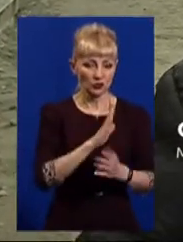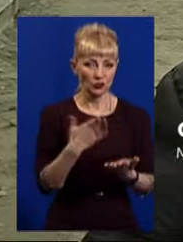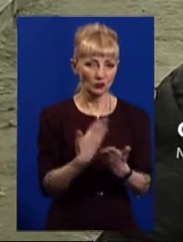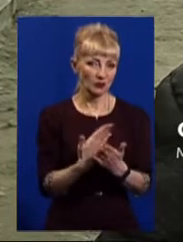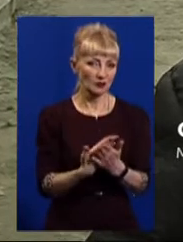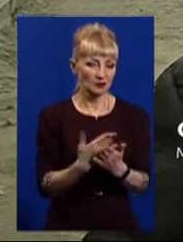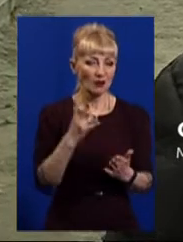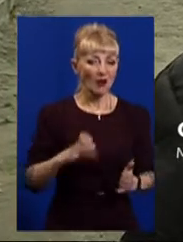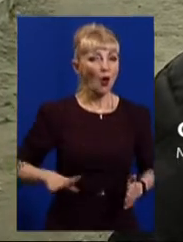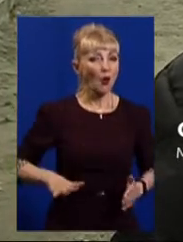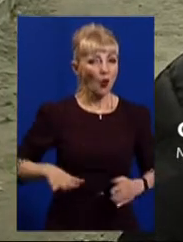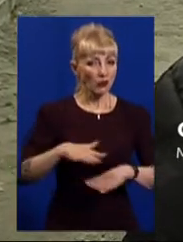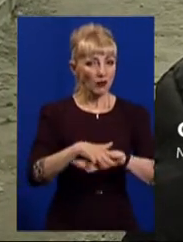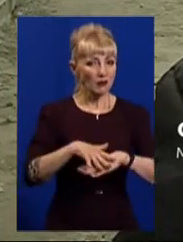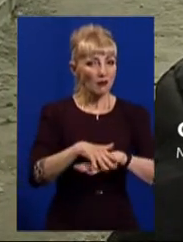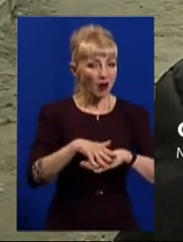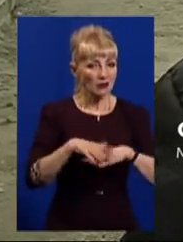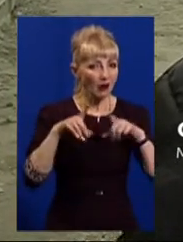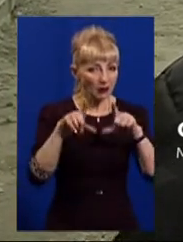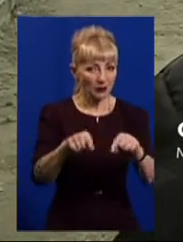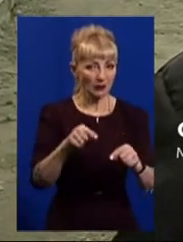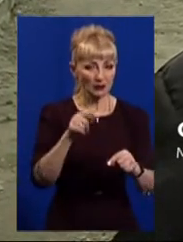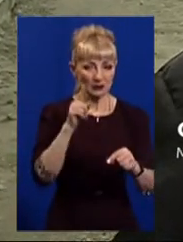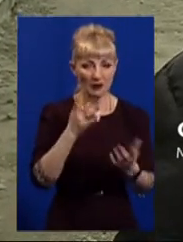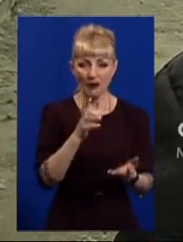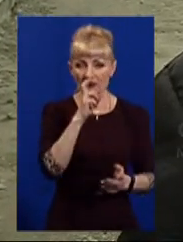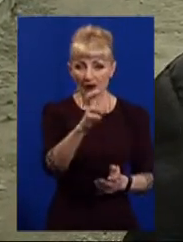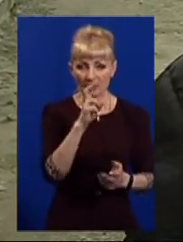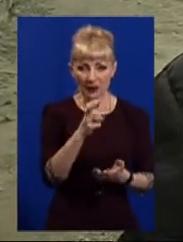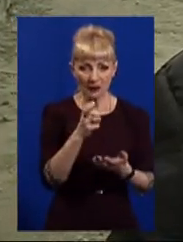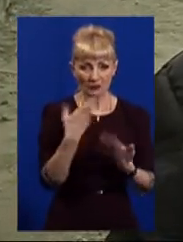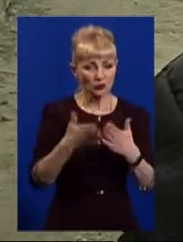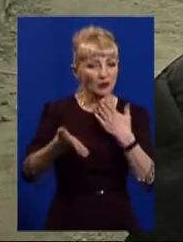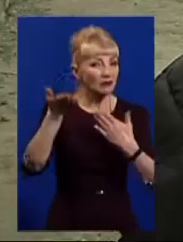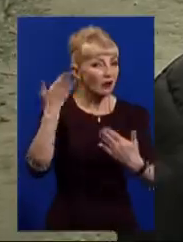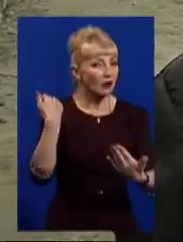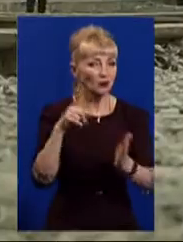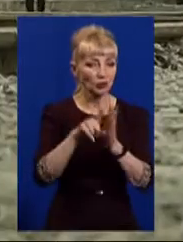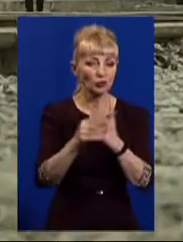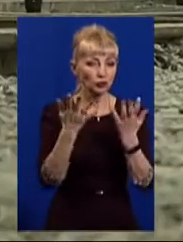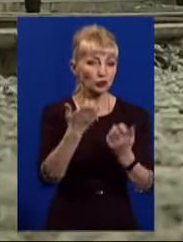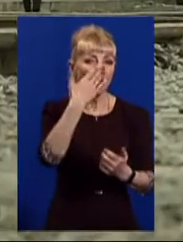Звісно, незручно. Накійно ринок доїхати ніяк. Трамвай не ходять вже давно, ще влітку не ходили.